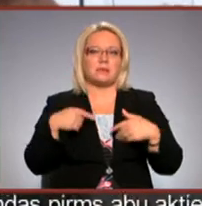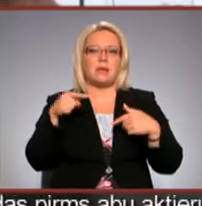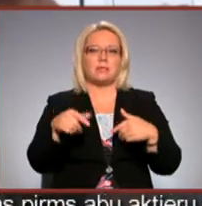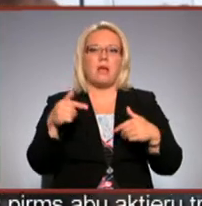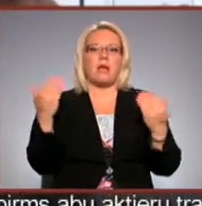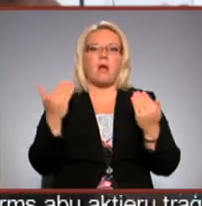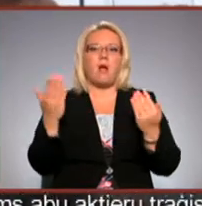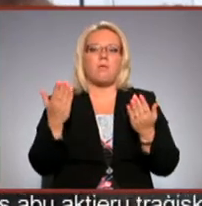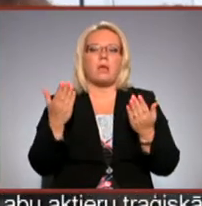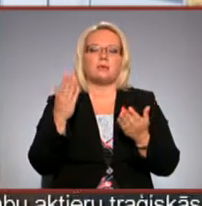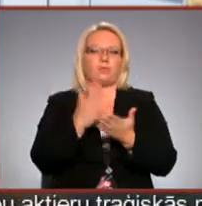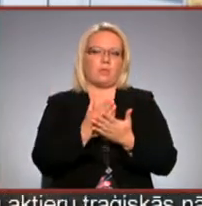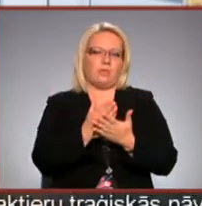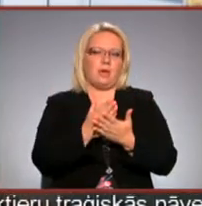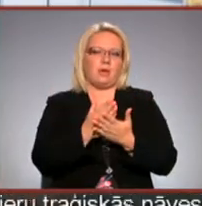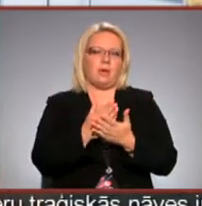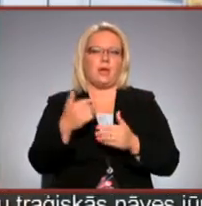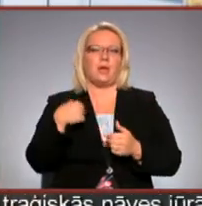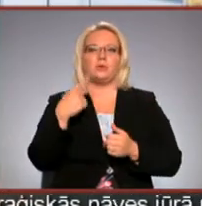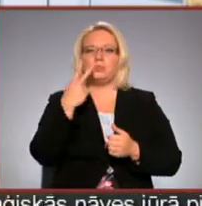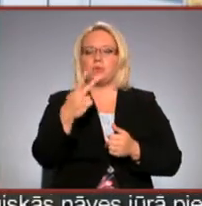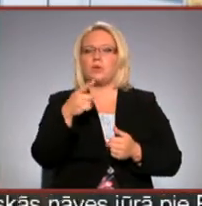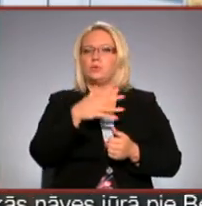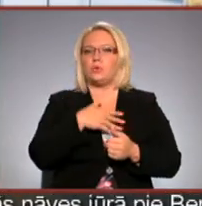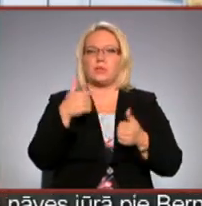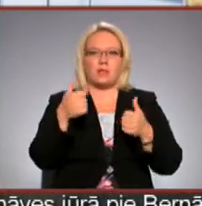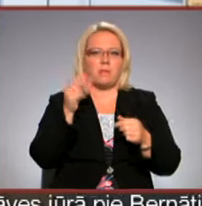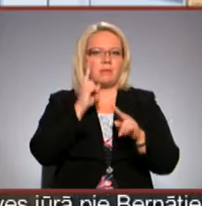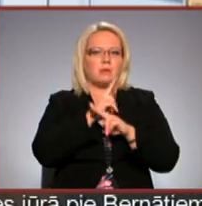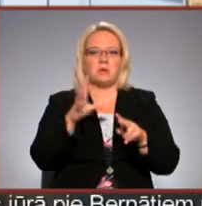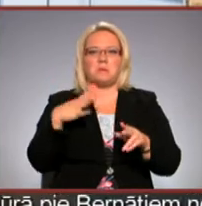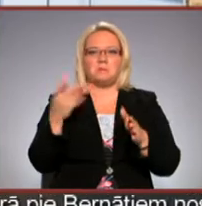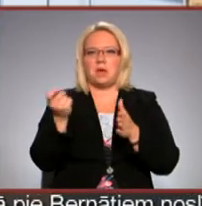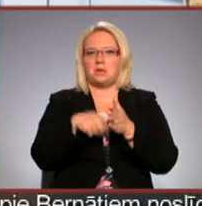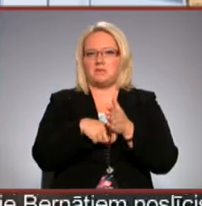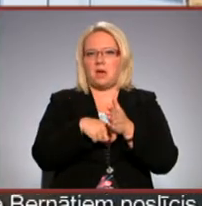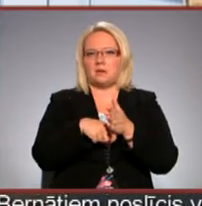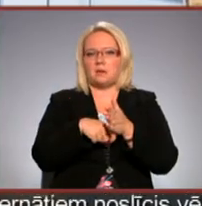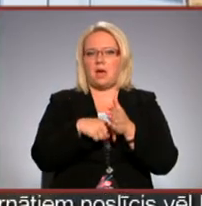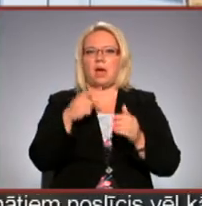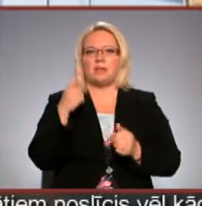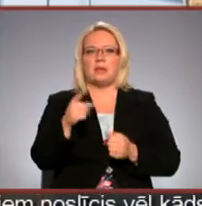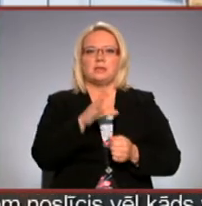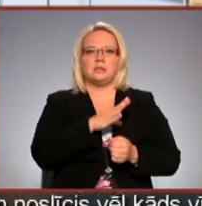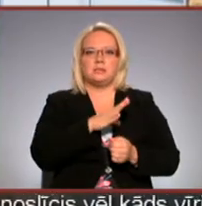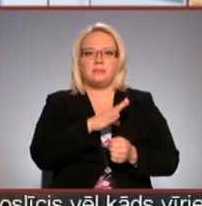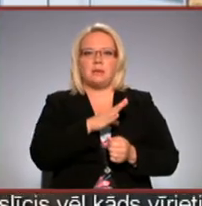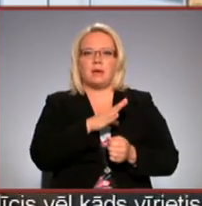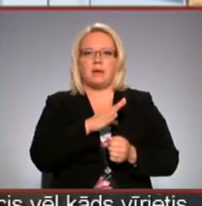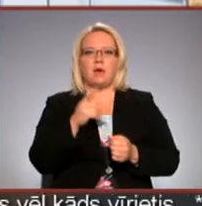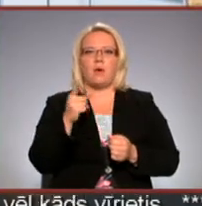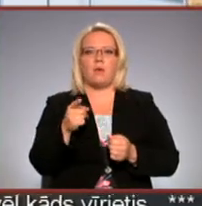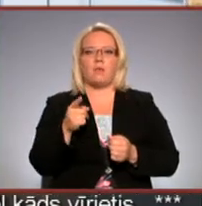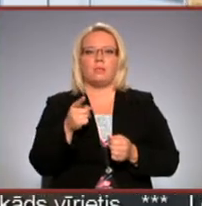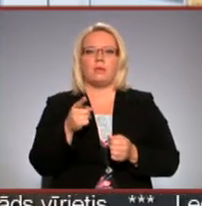kas, kaut ko drustīt notiek. Es uzskatu, tas ir ļoti labi, jo es pat nesaprotu, kāpēc viņa bija aizvērta. Tur bija kaut kas nesaprotams, es